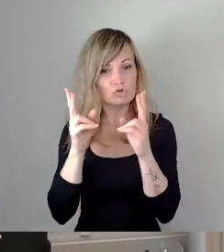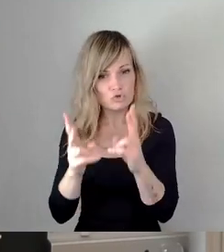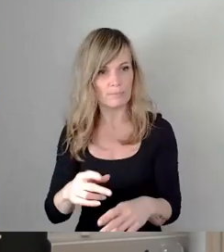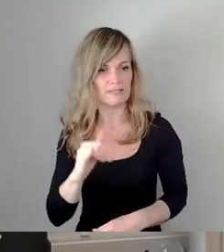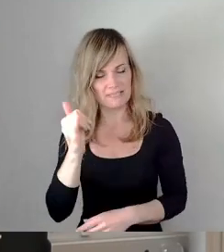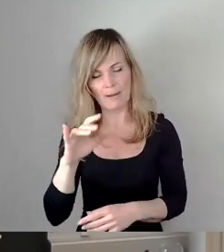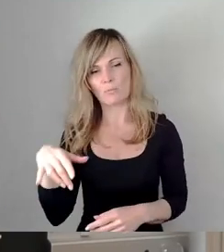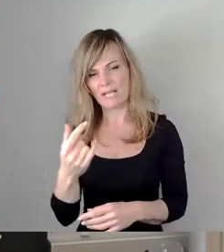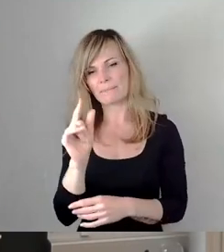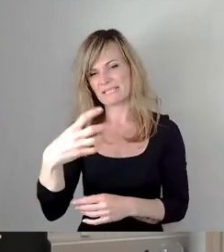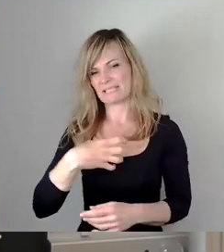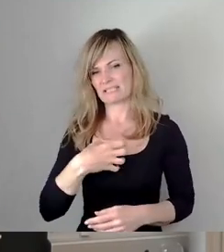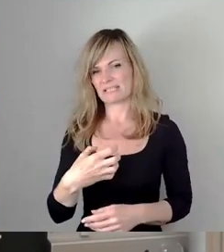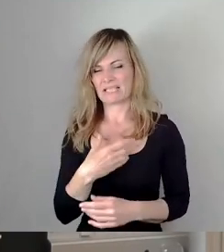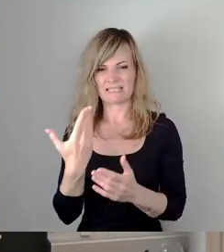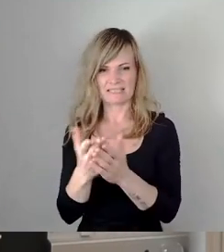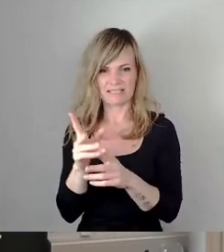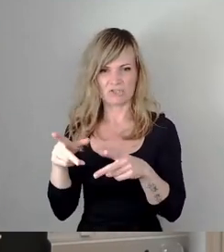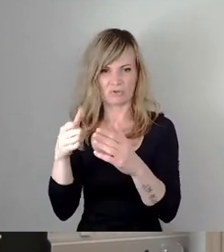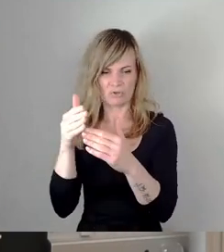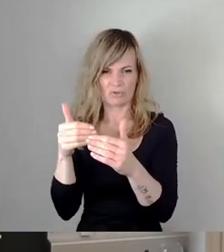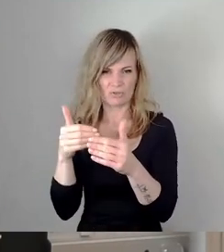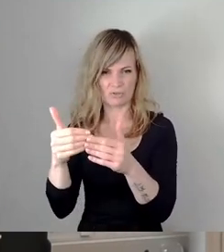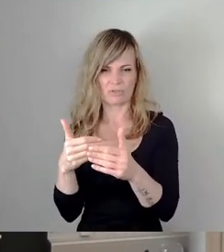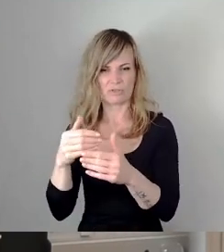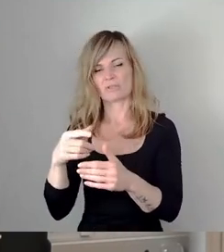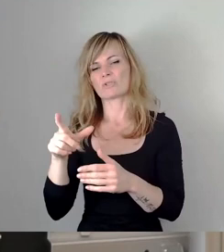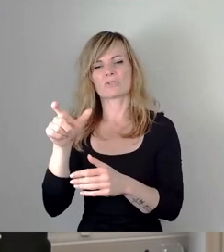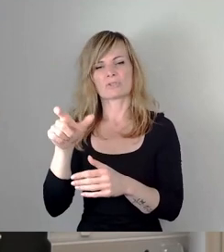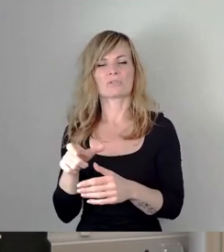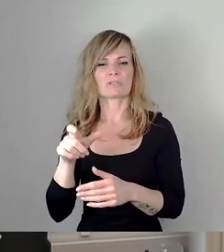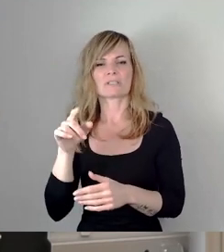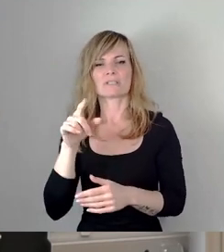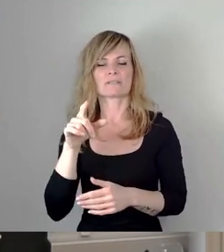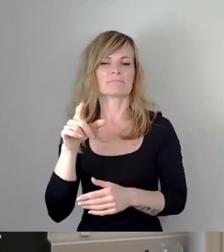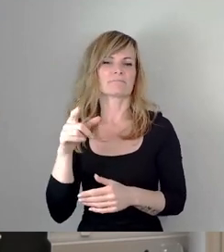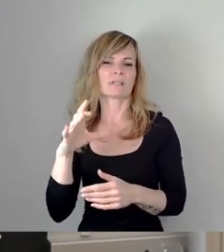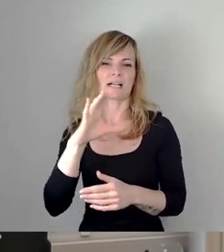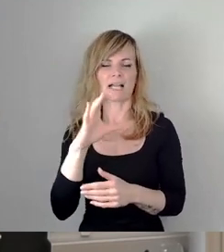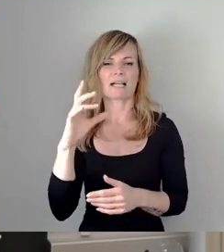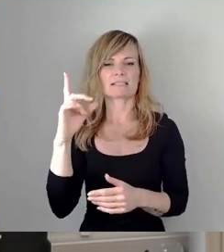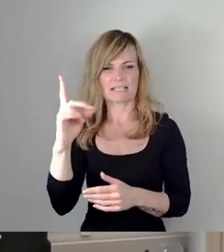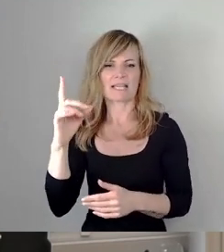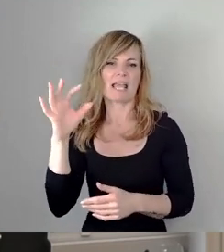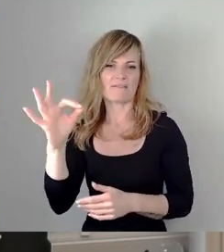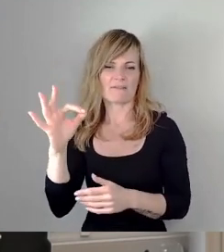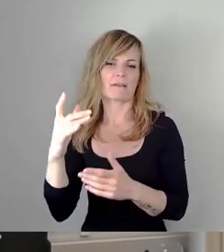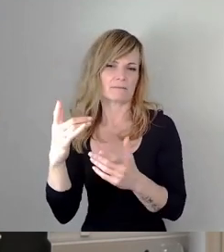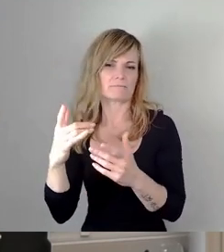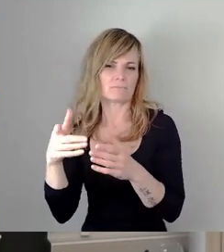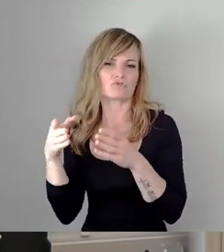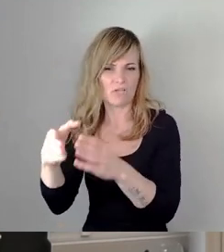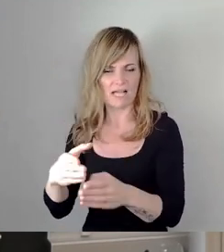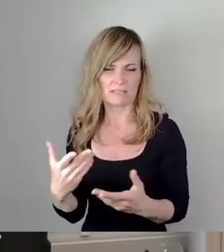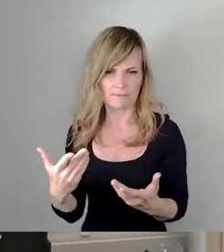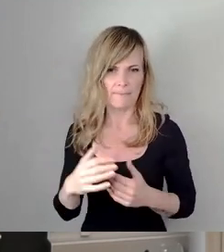das Stück CDF-Straße betrifft. Das ist ja richtig. Nur die Medizin ist aus unserer Sicht nicht,